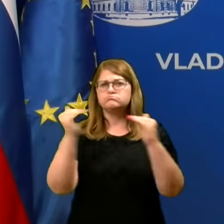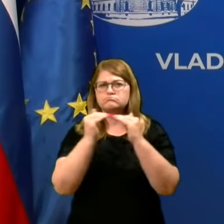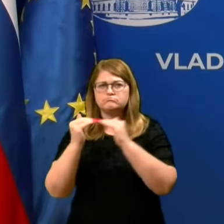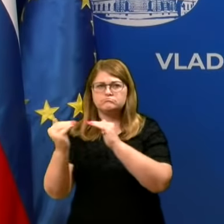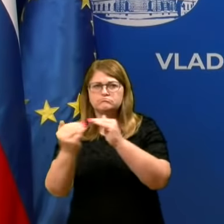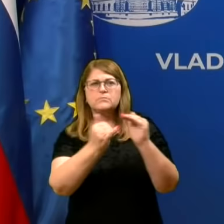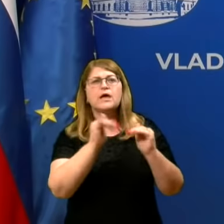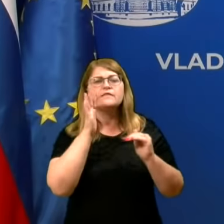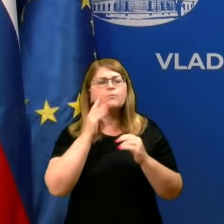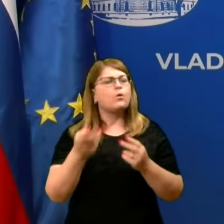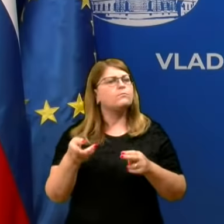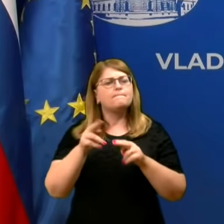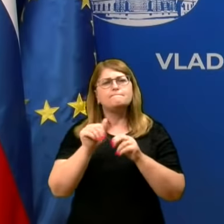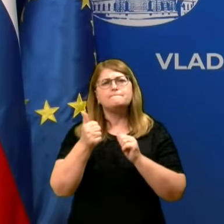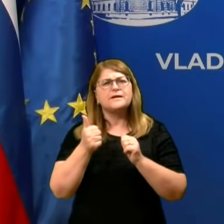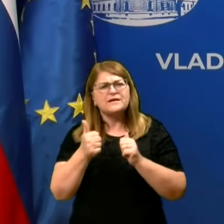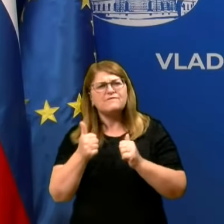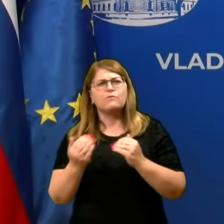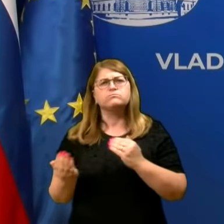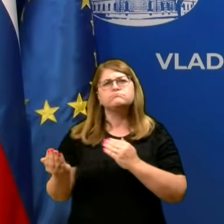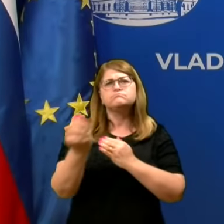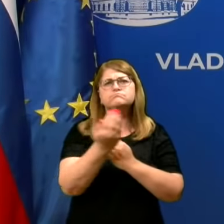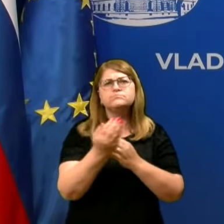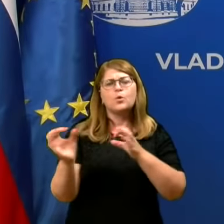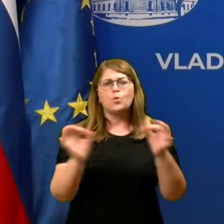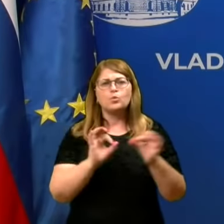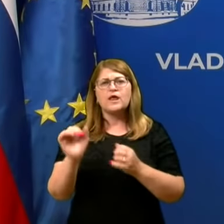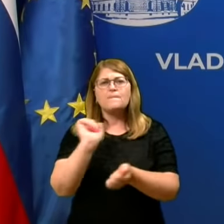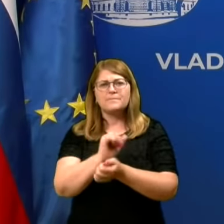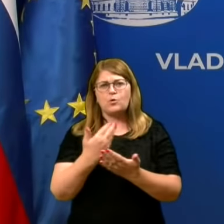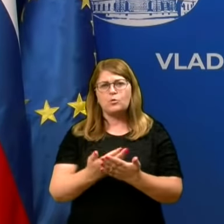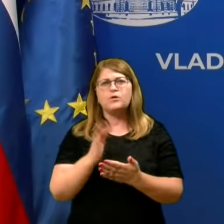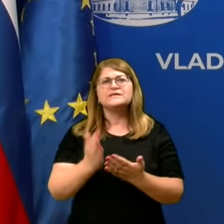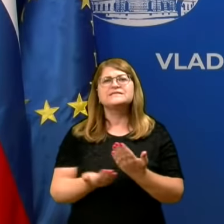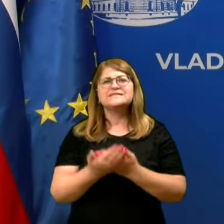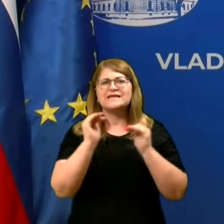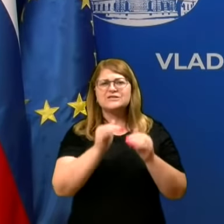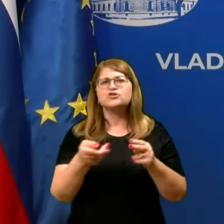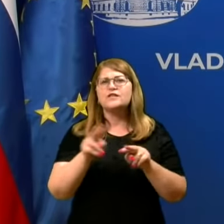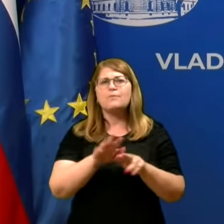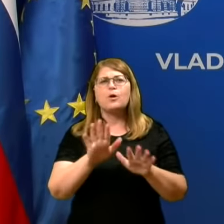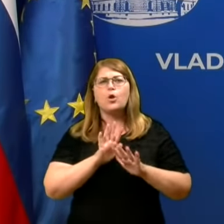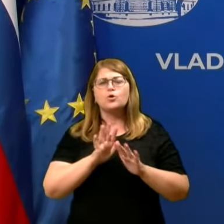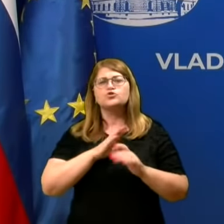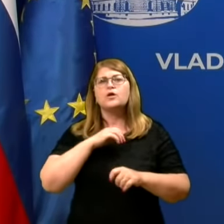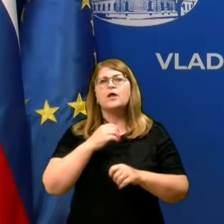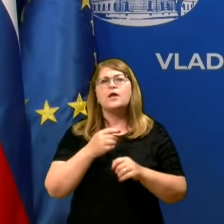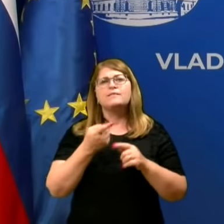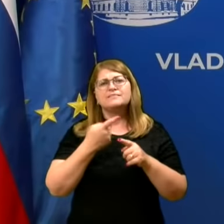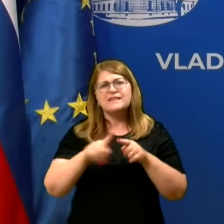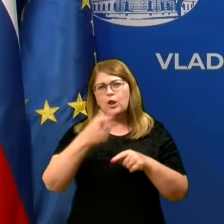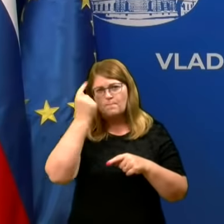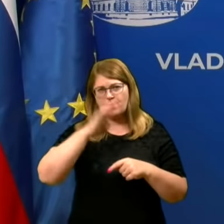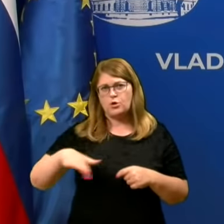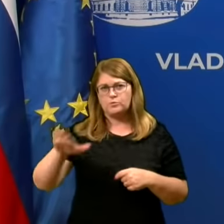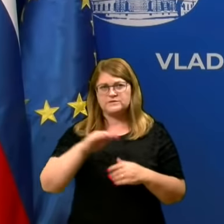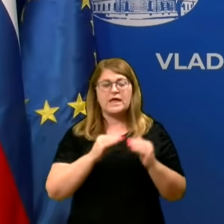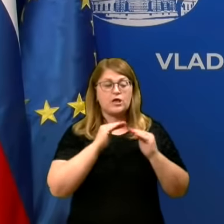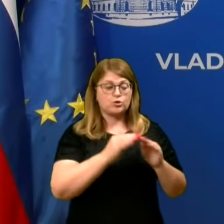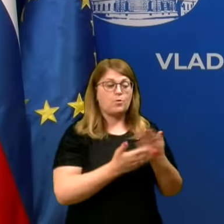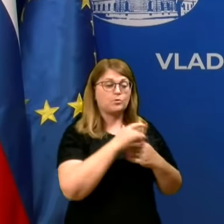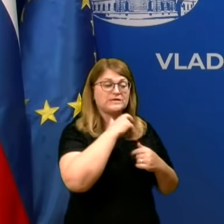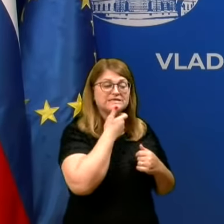prioritetno urejala pravno podlago za zaščito najbolj ogroženih delov prebivalstva. Domove za